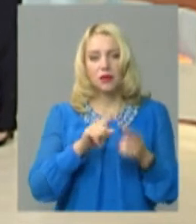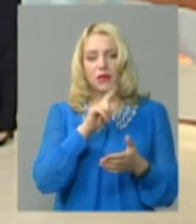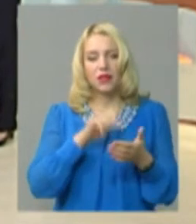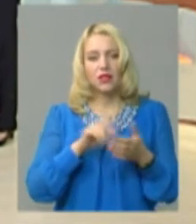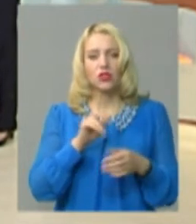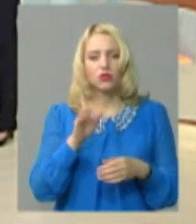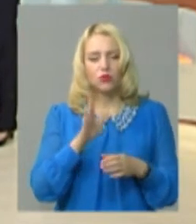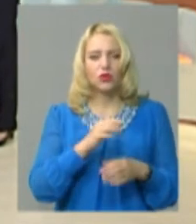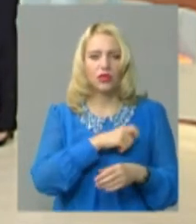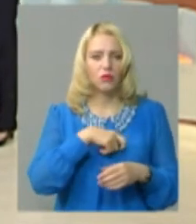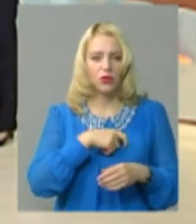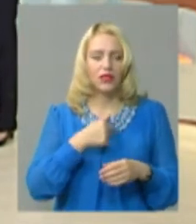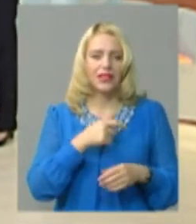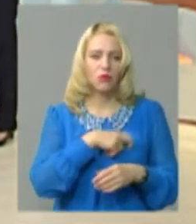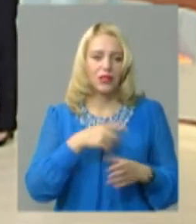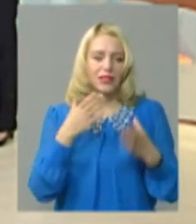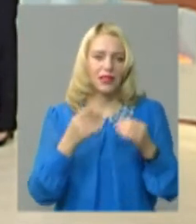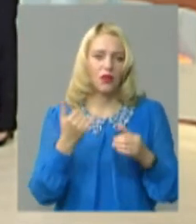що будучи депутатом, в нас буде депутатський день.